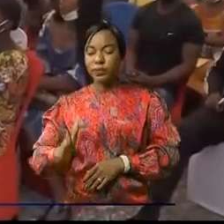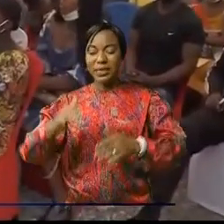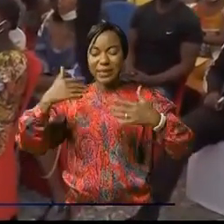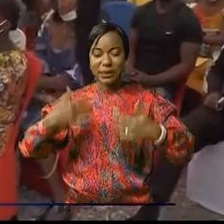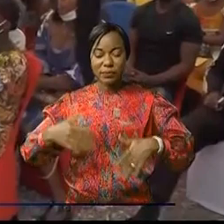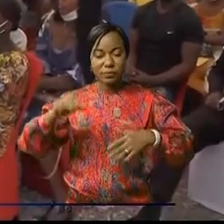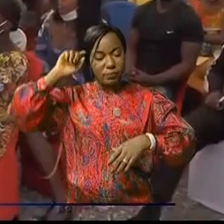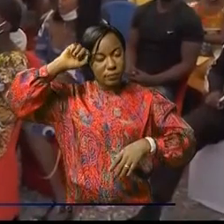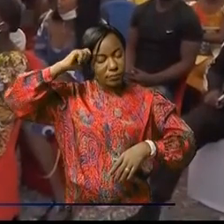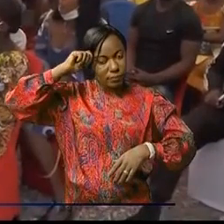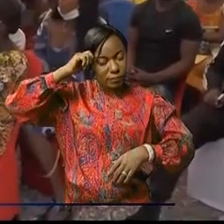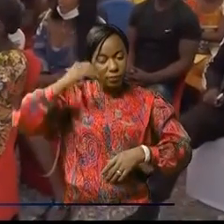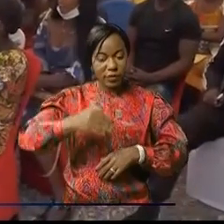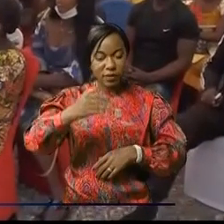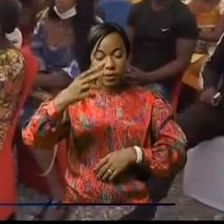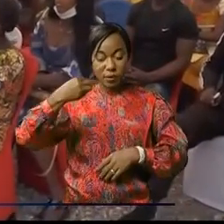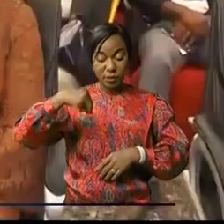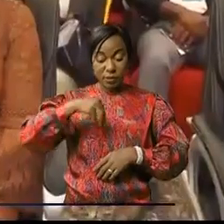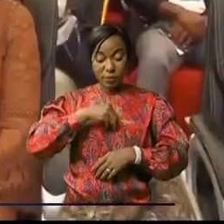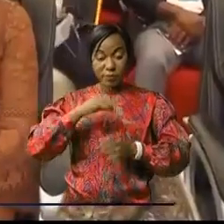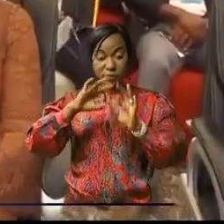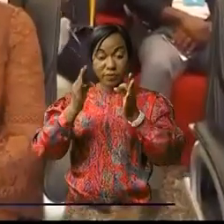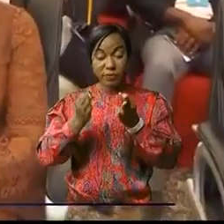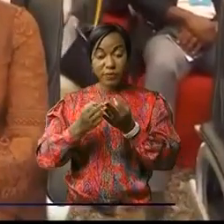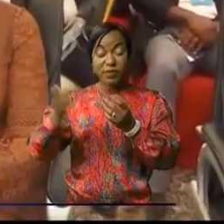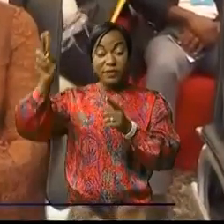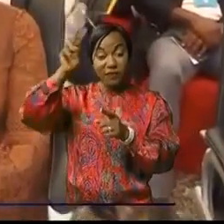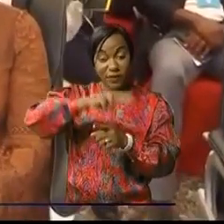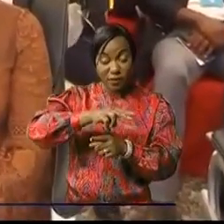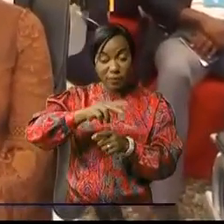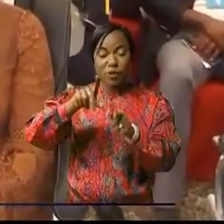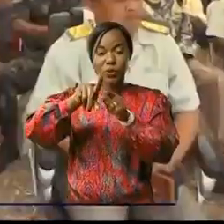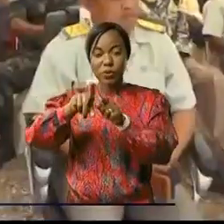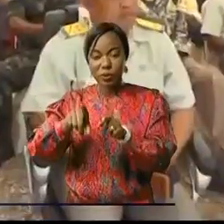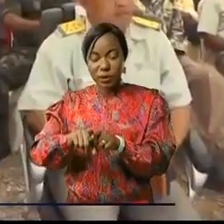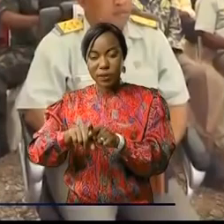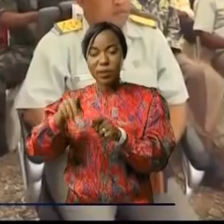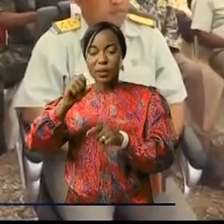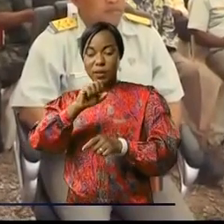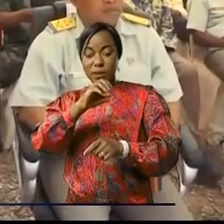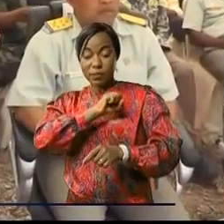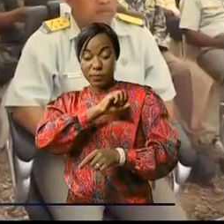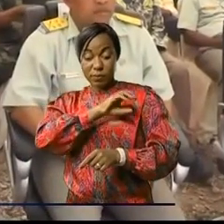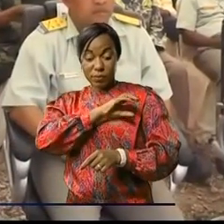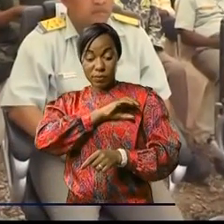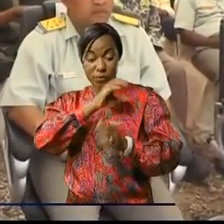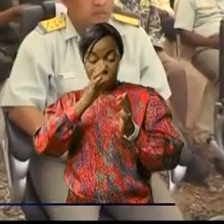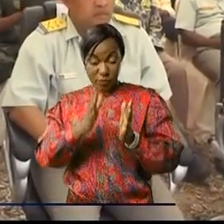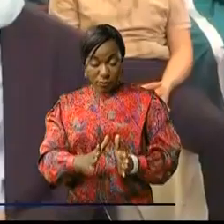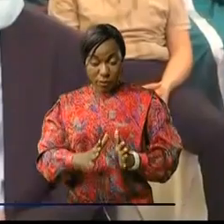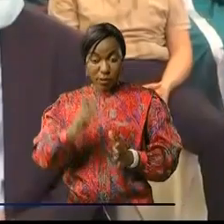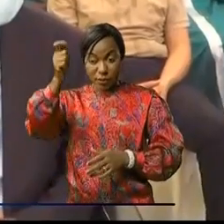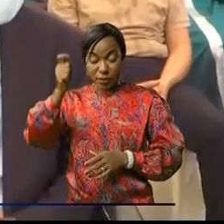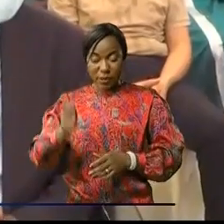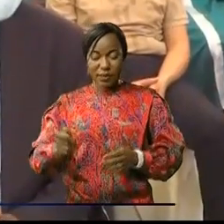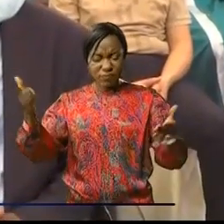des souvenirs s'est déroulée en présence des membres des familles des victimes des autorités politico-administratives policières et militaires de la ville d'Alikasi ainsi qu